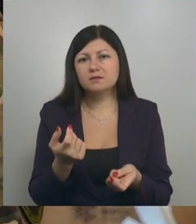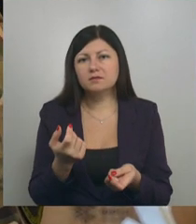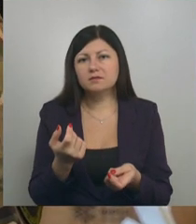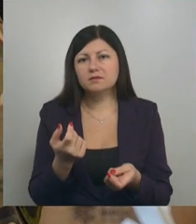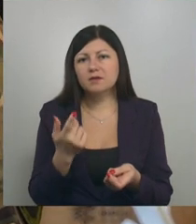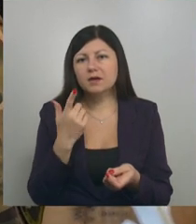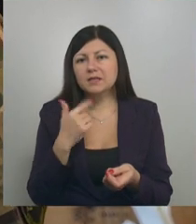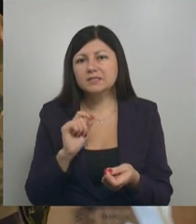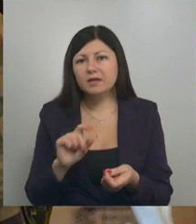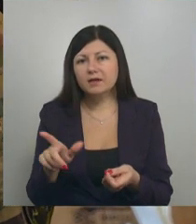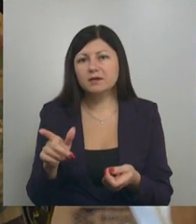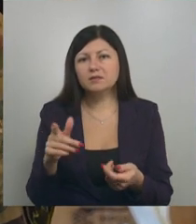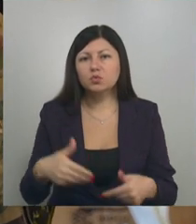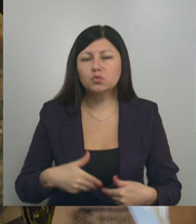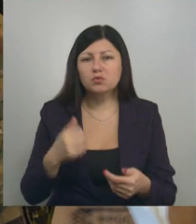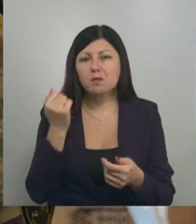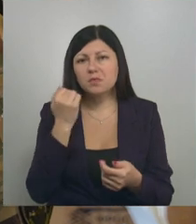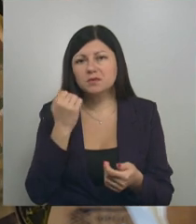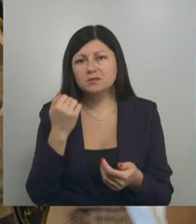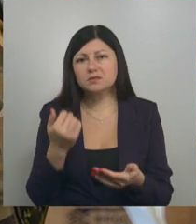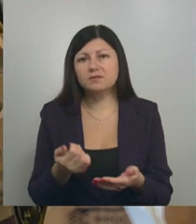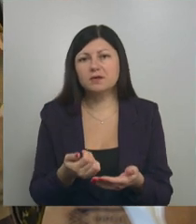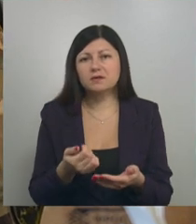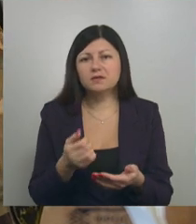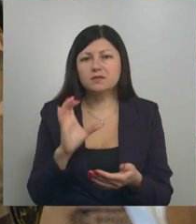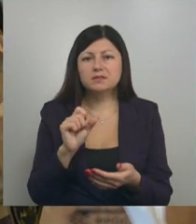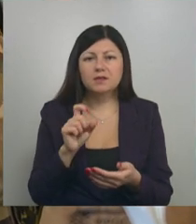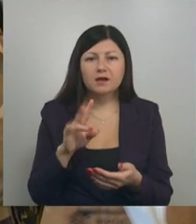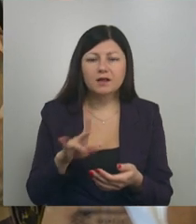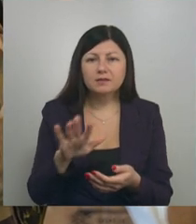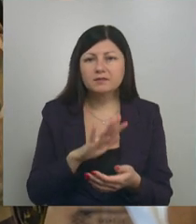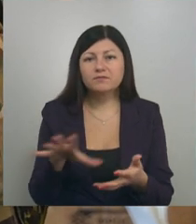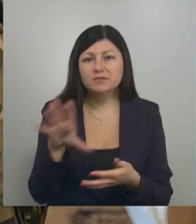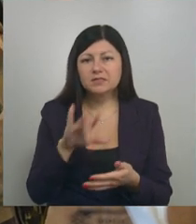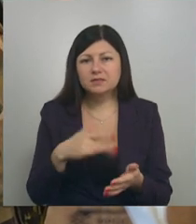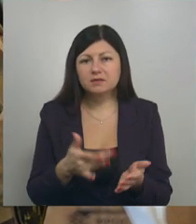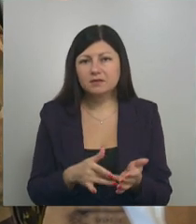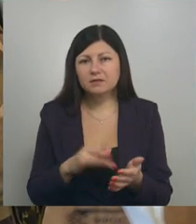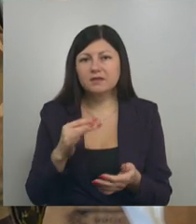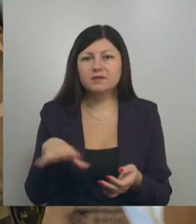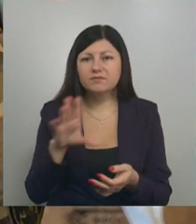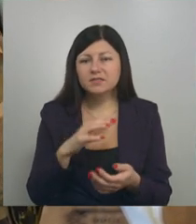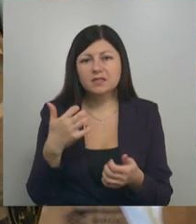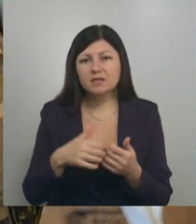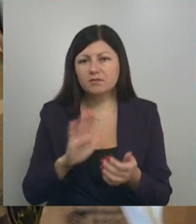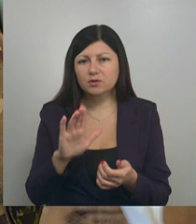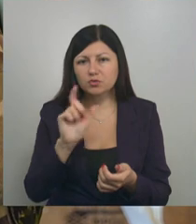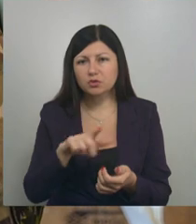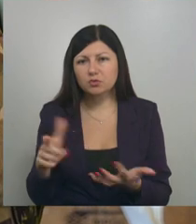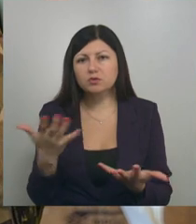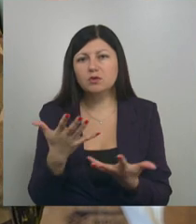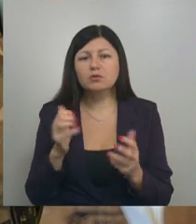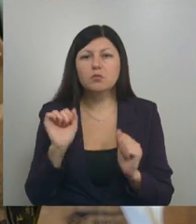Красноярск, Тула, Москва, Сахалин. Все города и все неравнодушные люди, которые